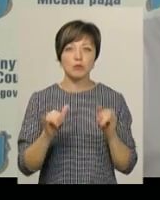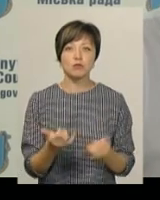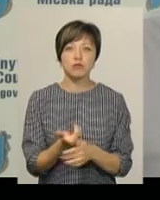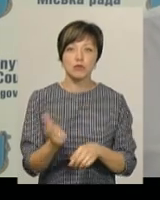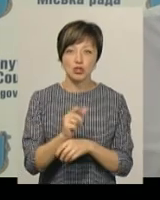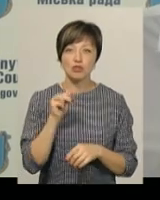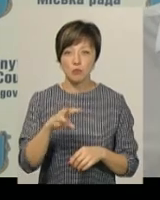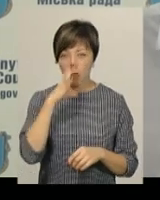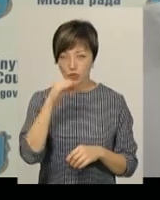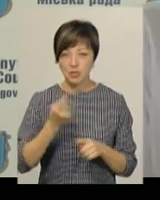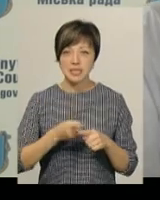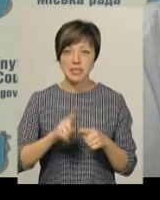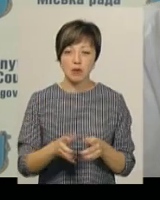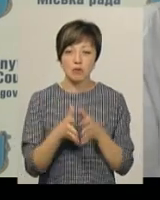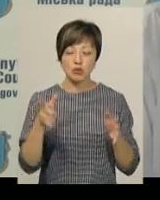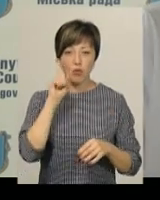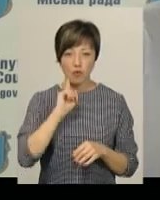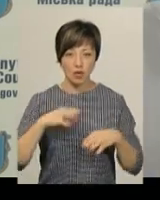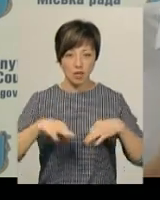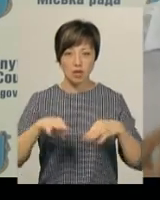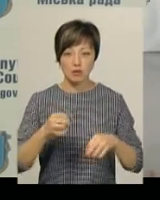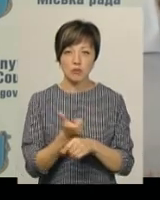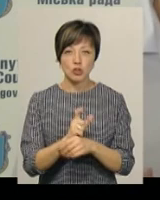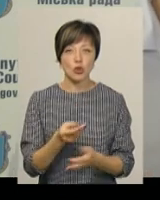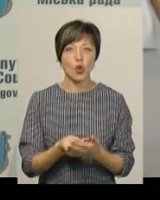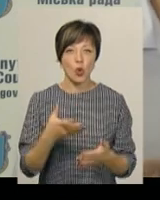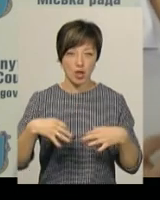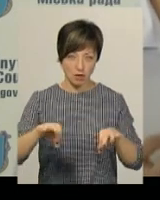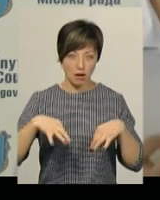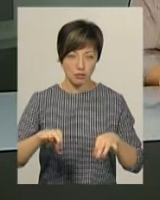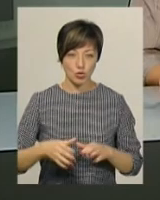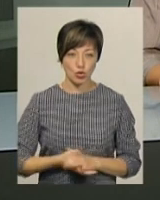ніж в маршрутці. Бо це більш комфортний транспорт, це більш дорогий транспорт.